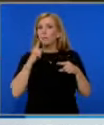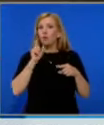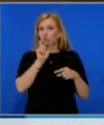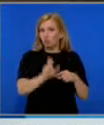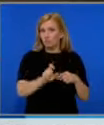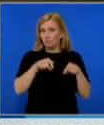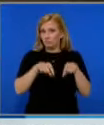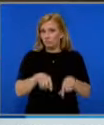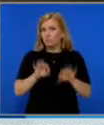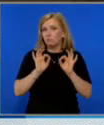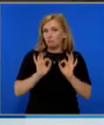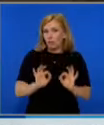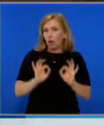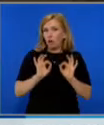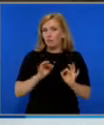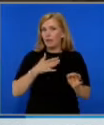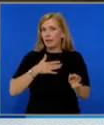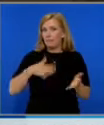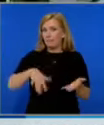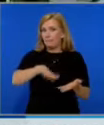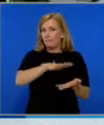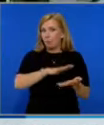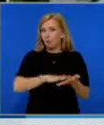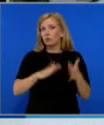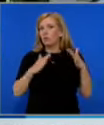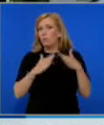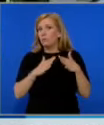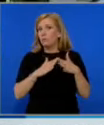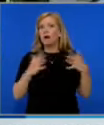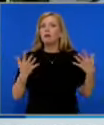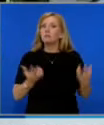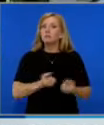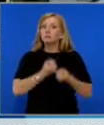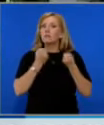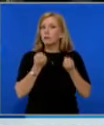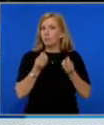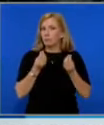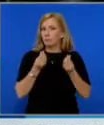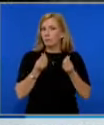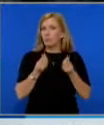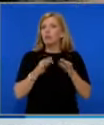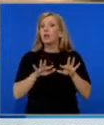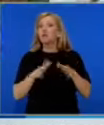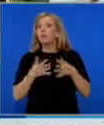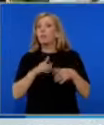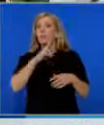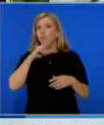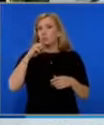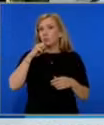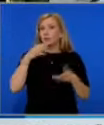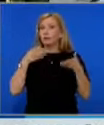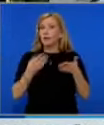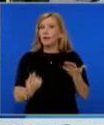в негови имоти, основно в неговия дом, намират крупната сума пари. Според разследващите това е